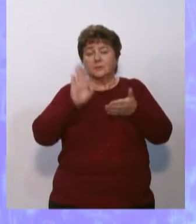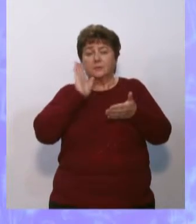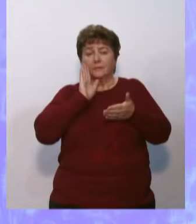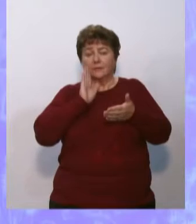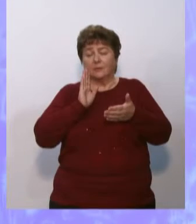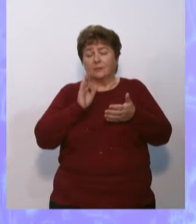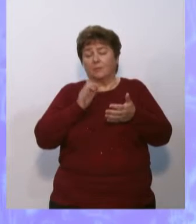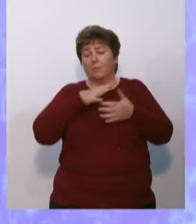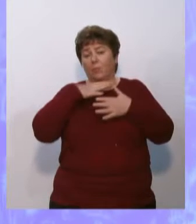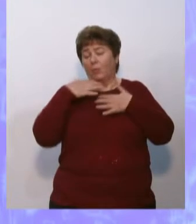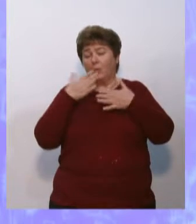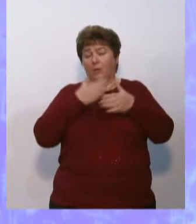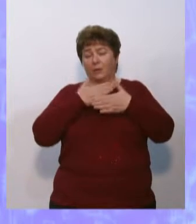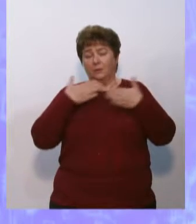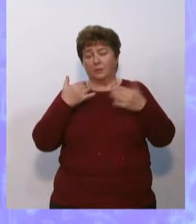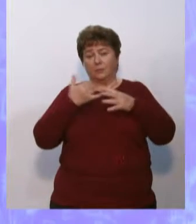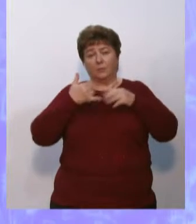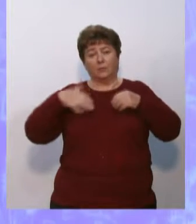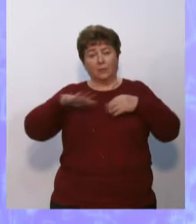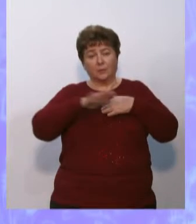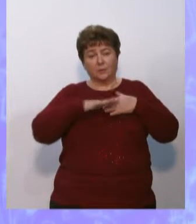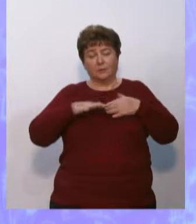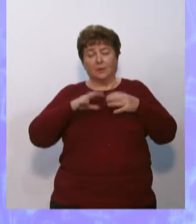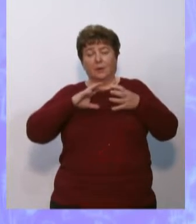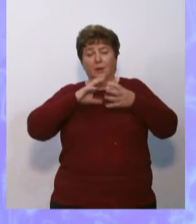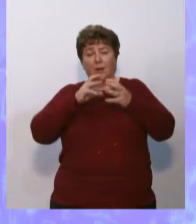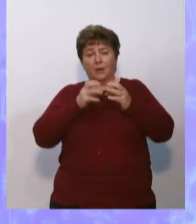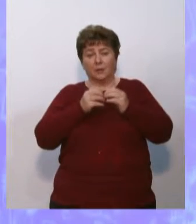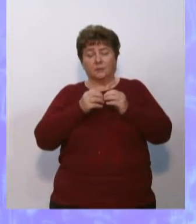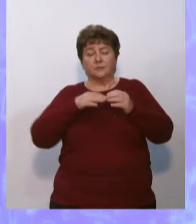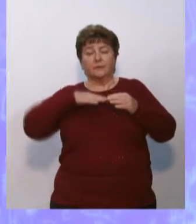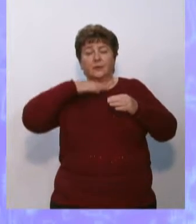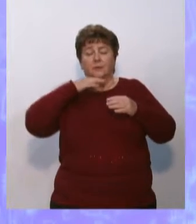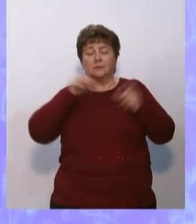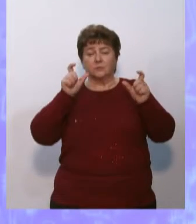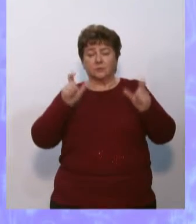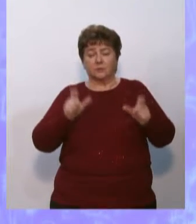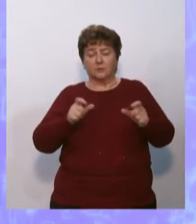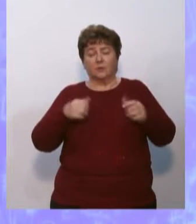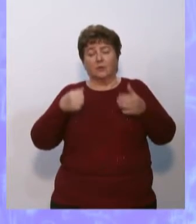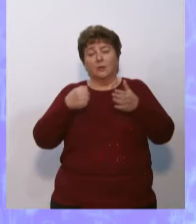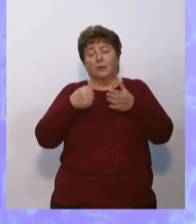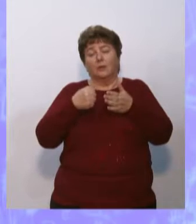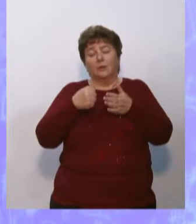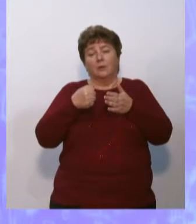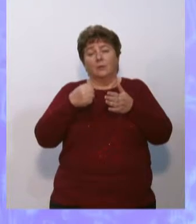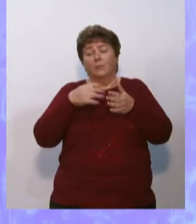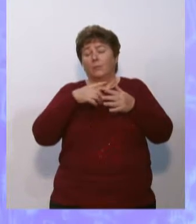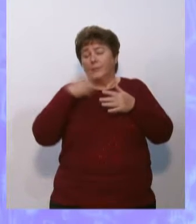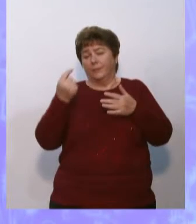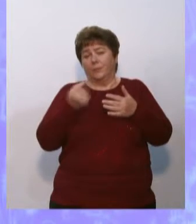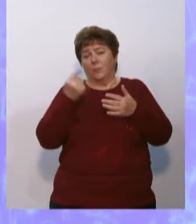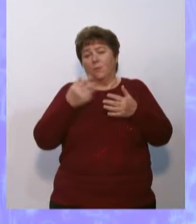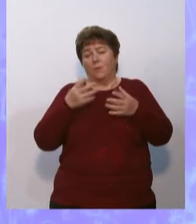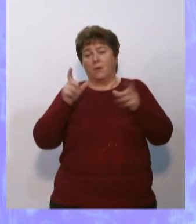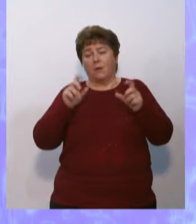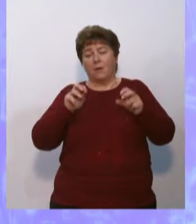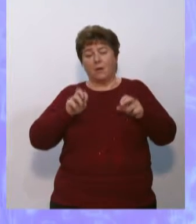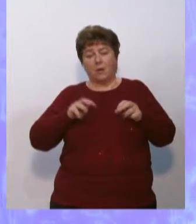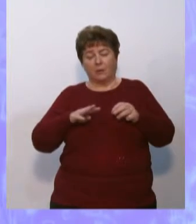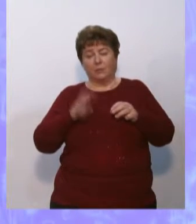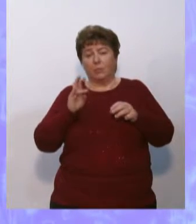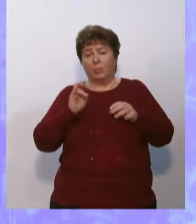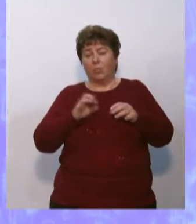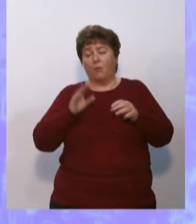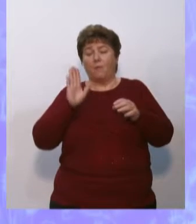Земле не так уж много. Такого количества хватило бы человечеству всего на несколько лет. А между